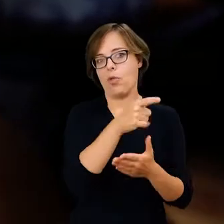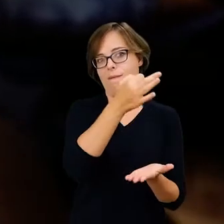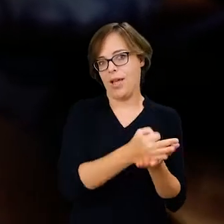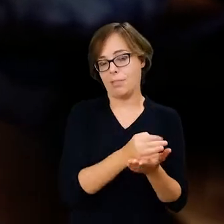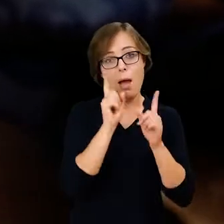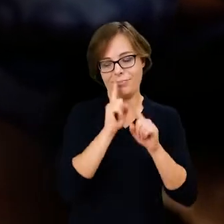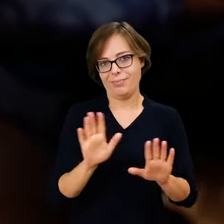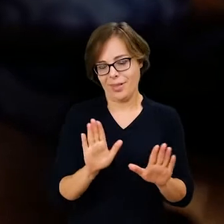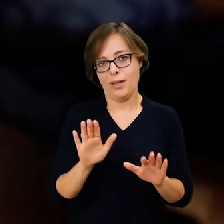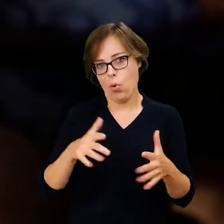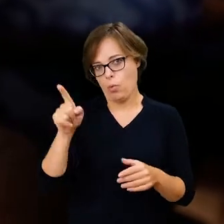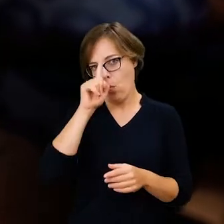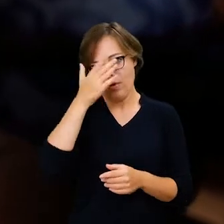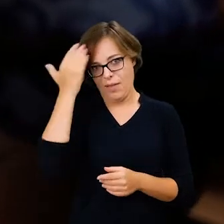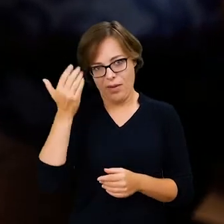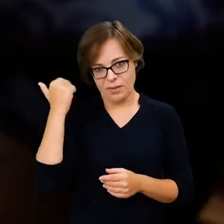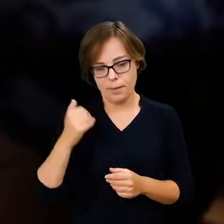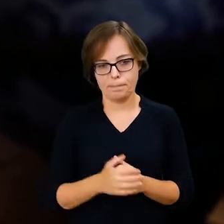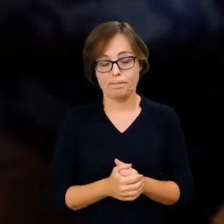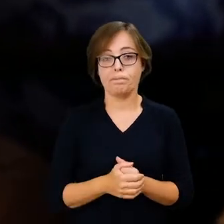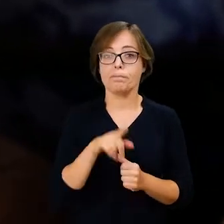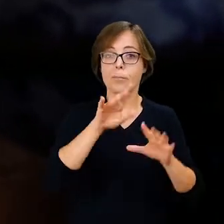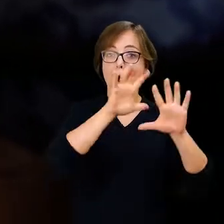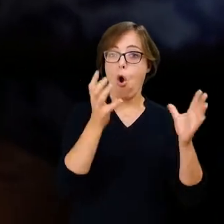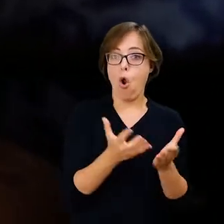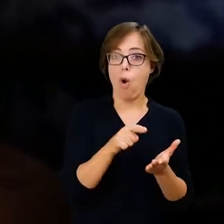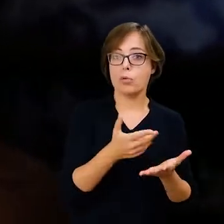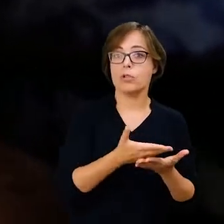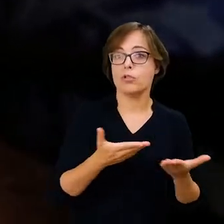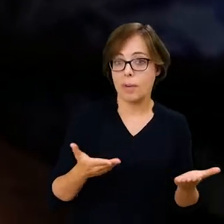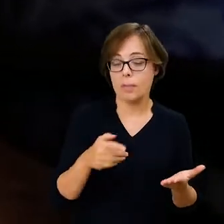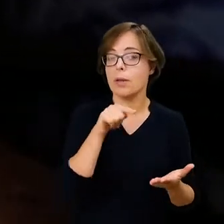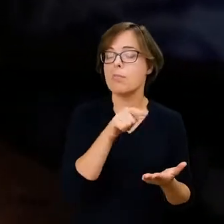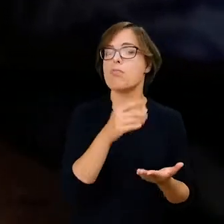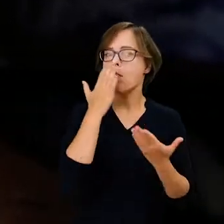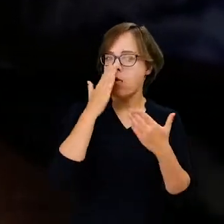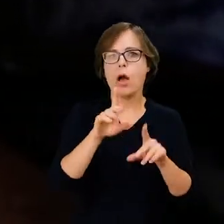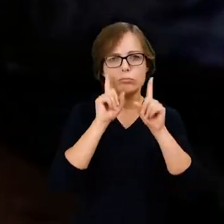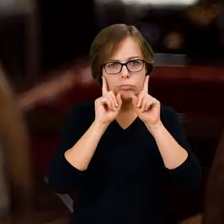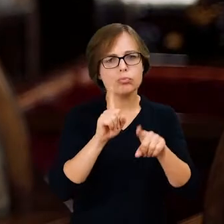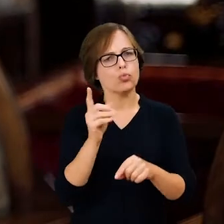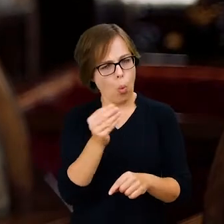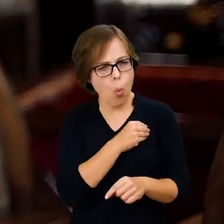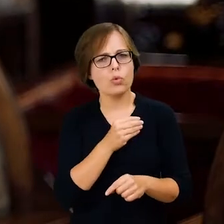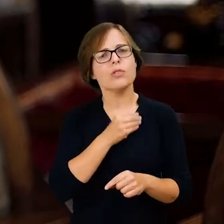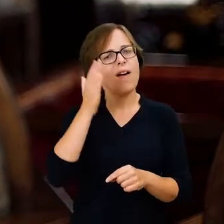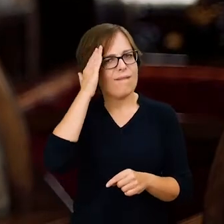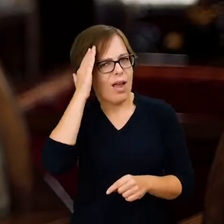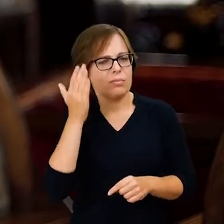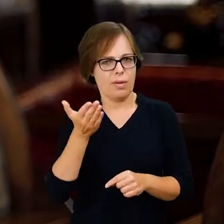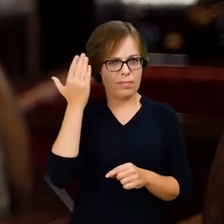Globus Ziemi jednakże przedstawia bardzo rzetelną wiedzę, dzisiaj